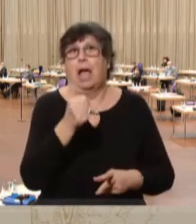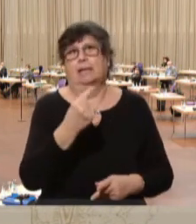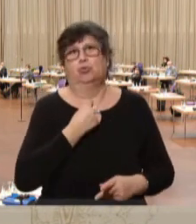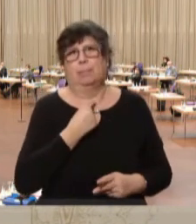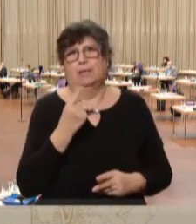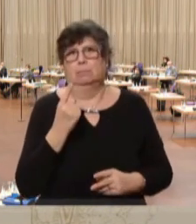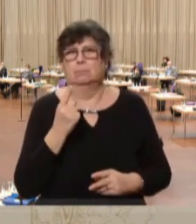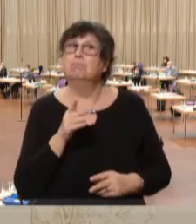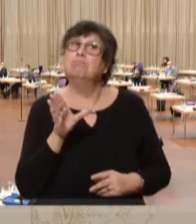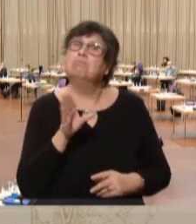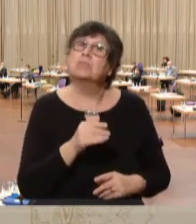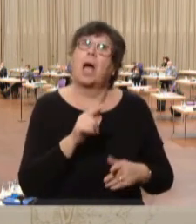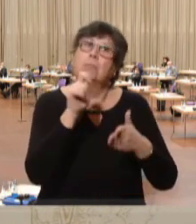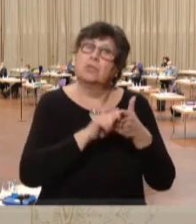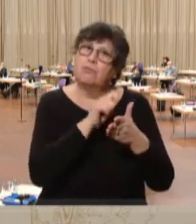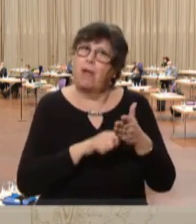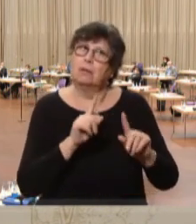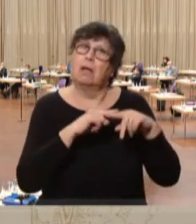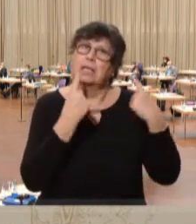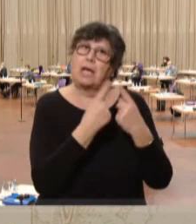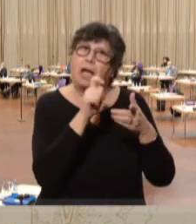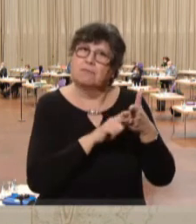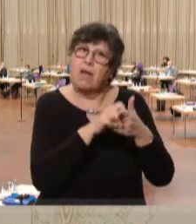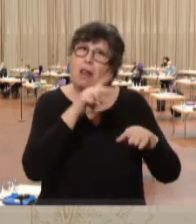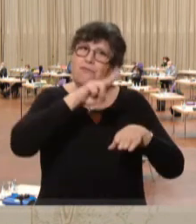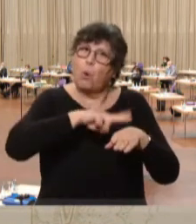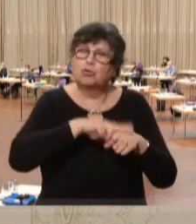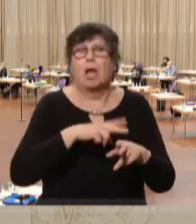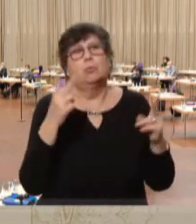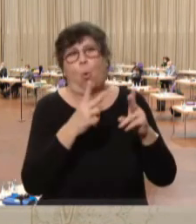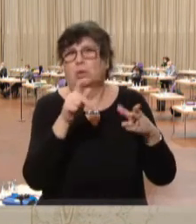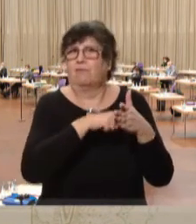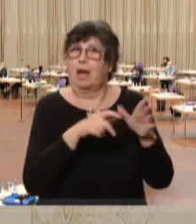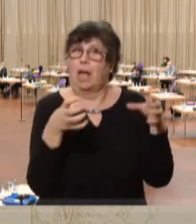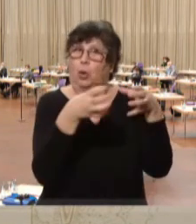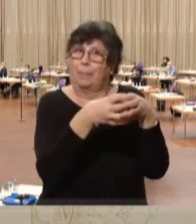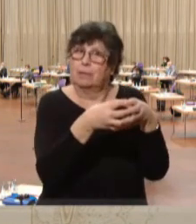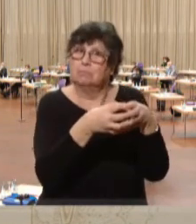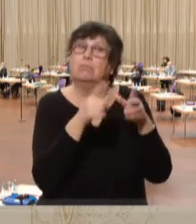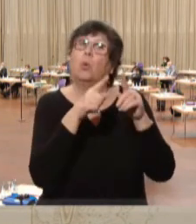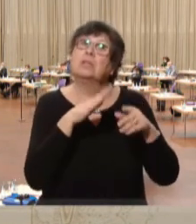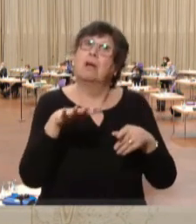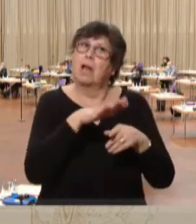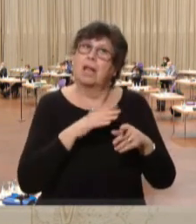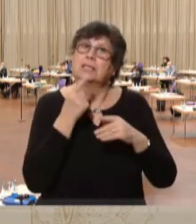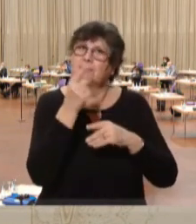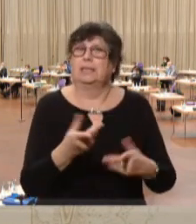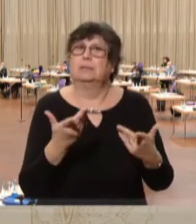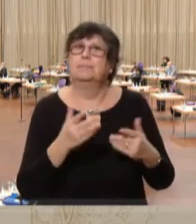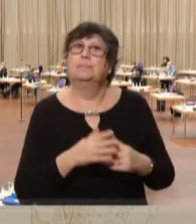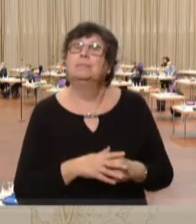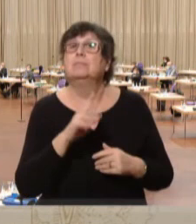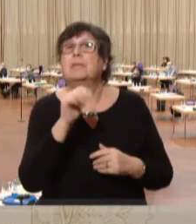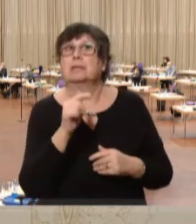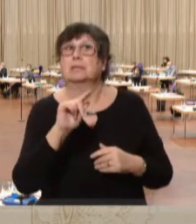Damit wählt man den Kreiswahlvorschlag einer Partei oder Wählergruppe und gleichzeitig deren Landeswahlvorschlag. Erst